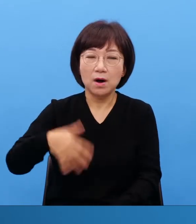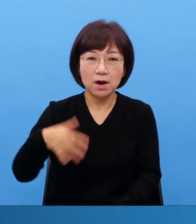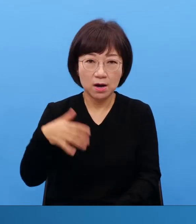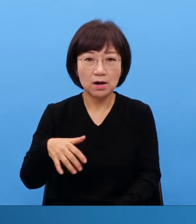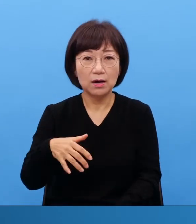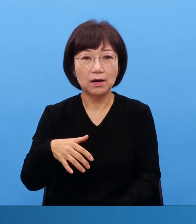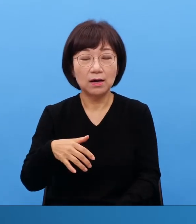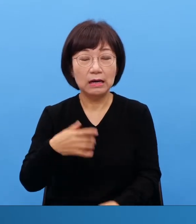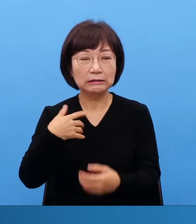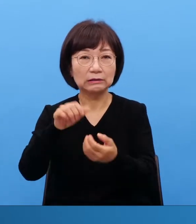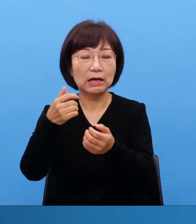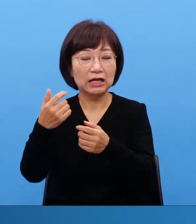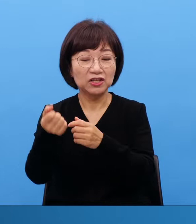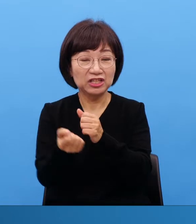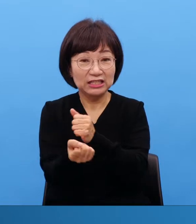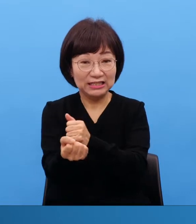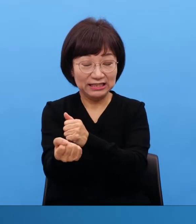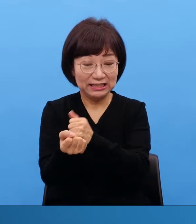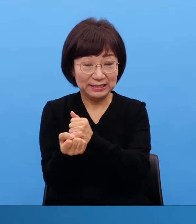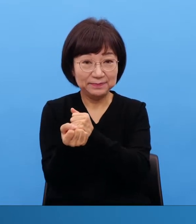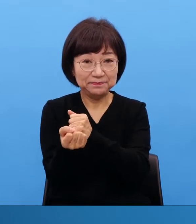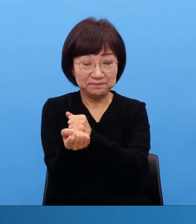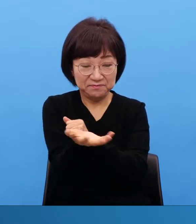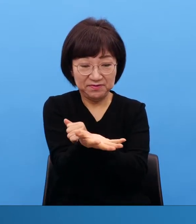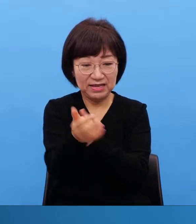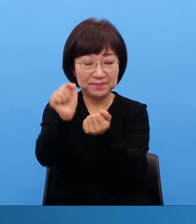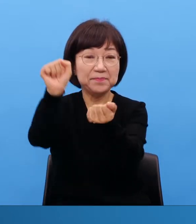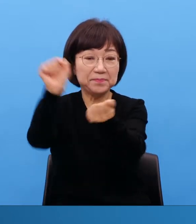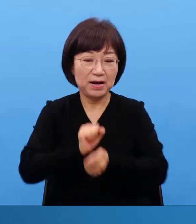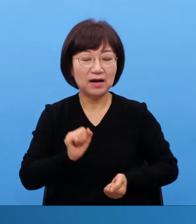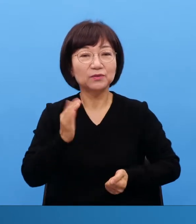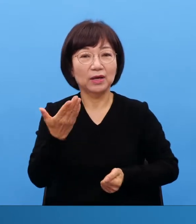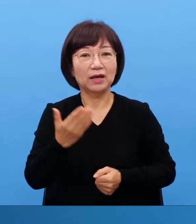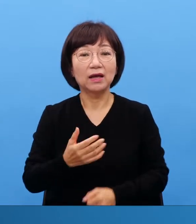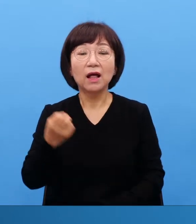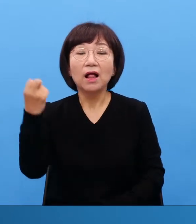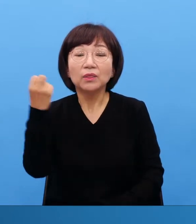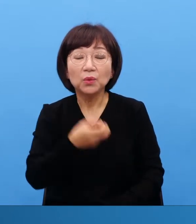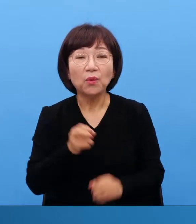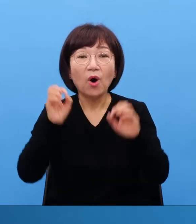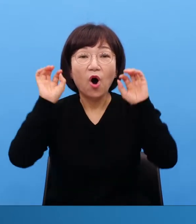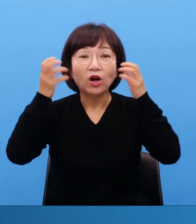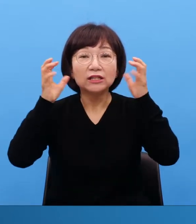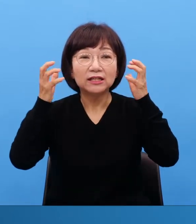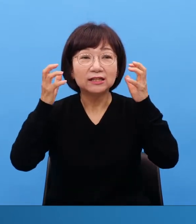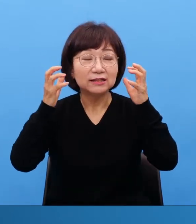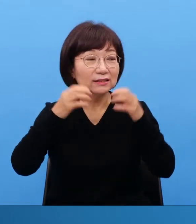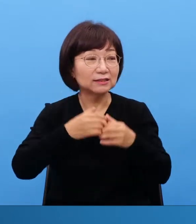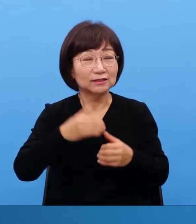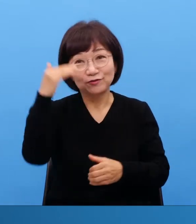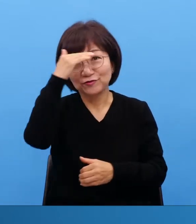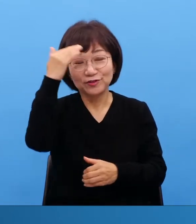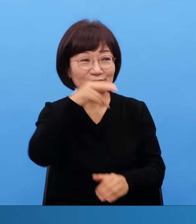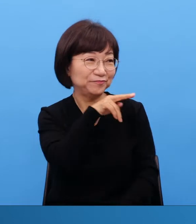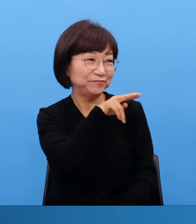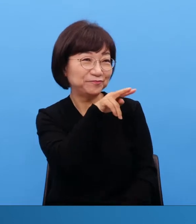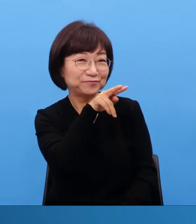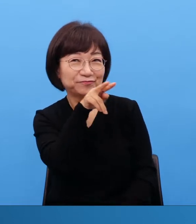거기에 어린아이들이 한 번씩은 다 가보거든요 어린아이들 갔다 눈에 안보이게 굉장한 영향들을 받는 겁니다